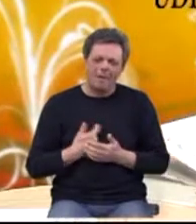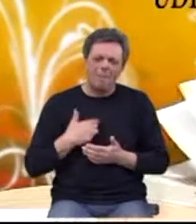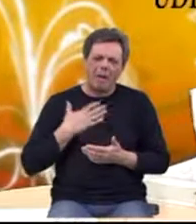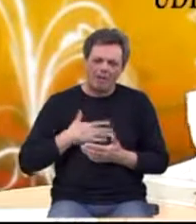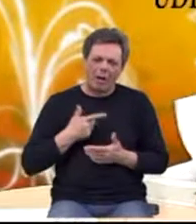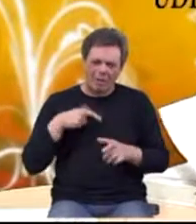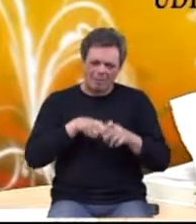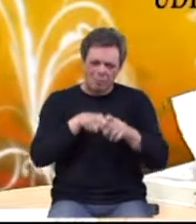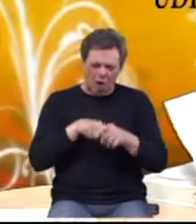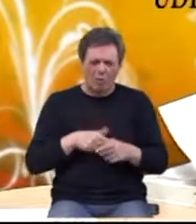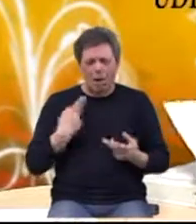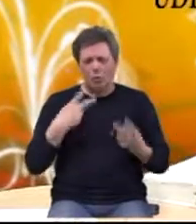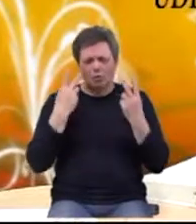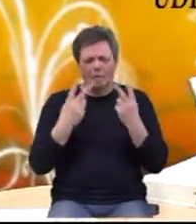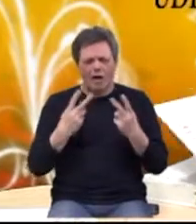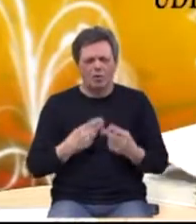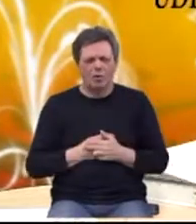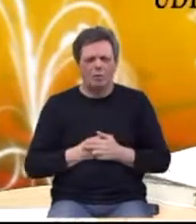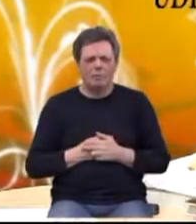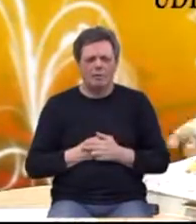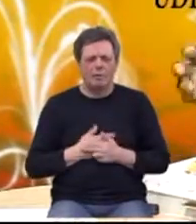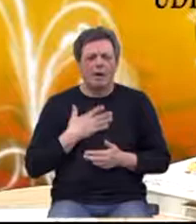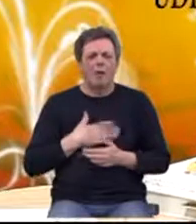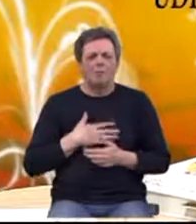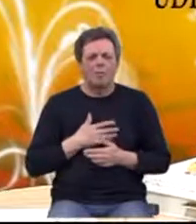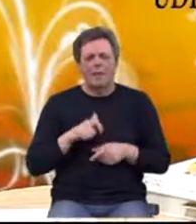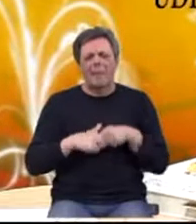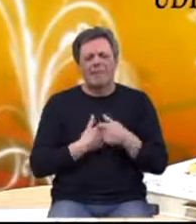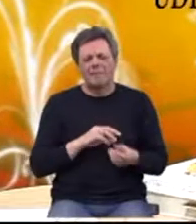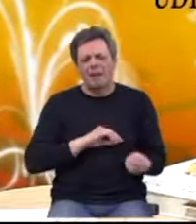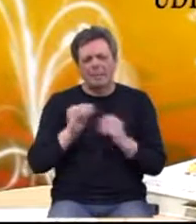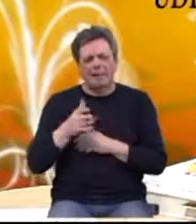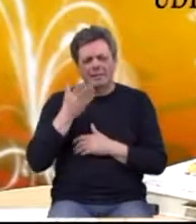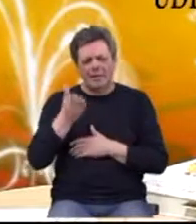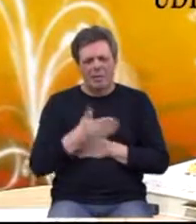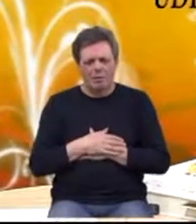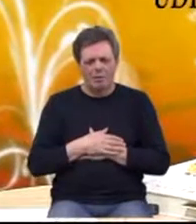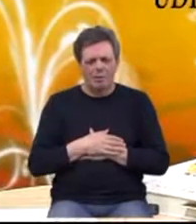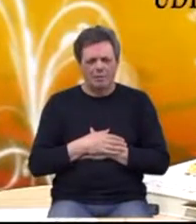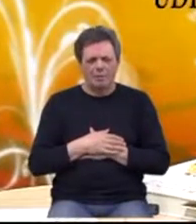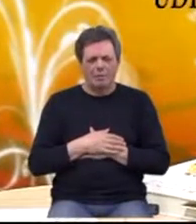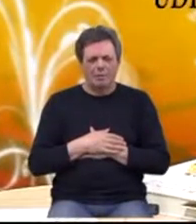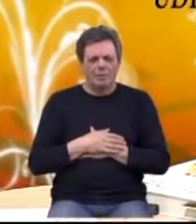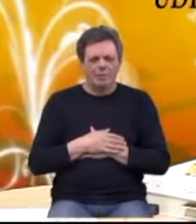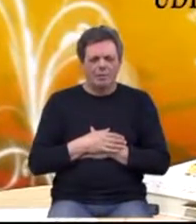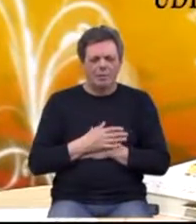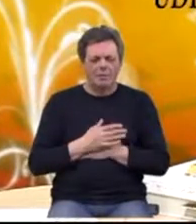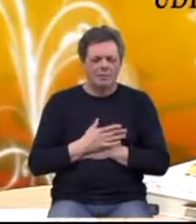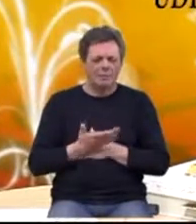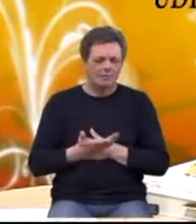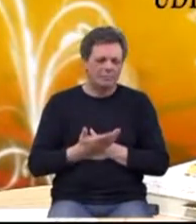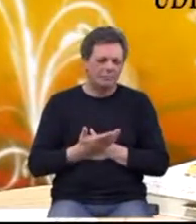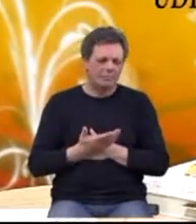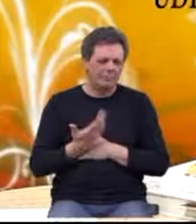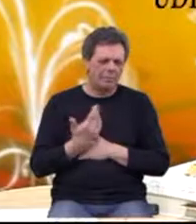surađujemo. ono što je važno, voljela bih da neke stvari prenesete tamo. Biće vrlo škola, neka